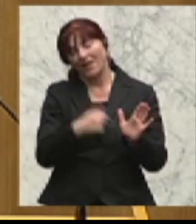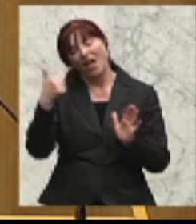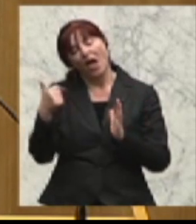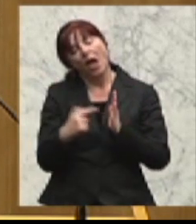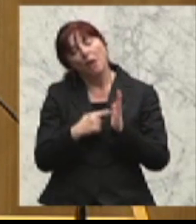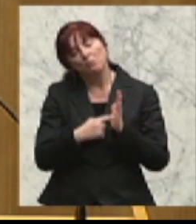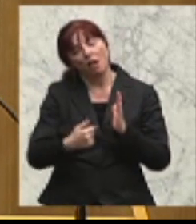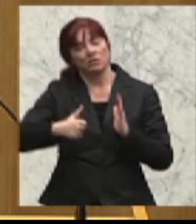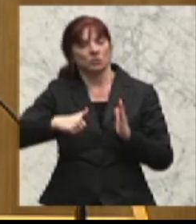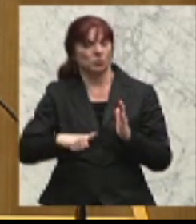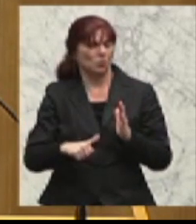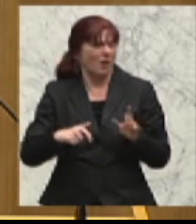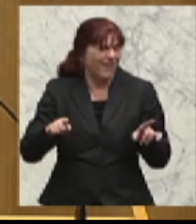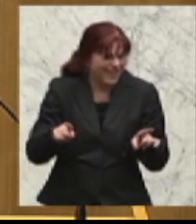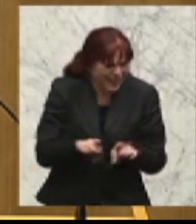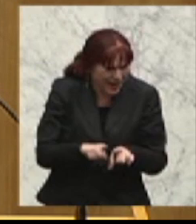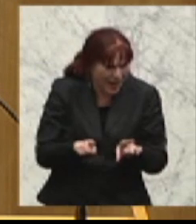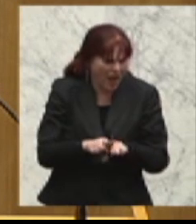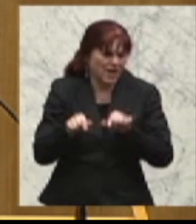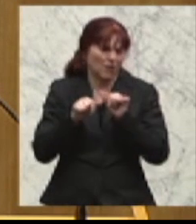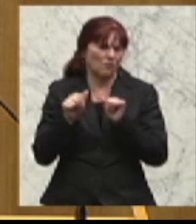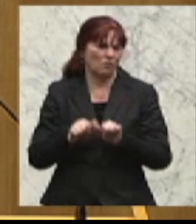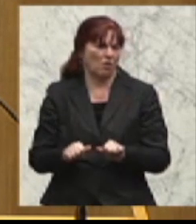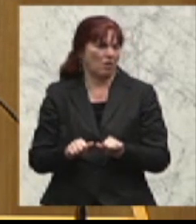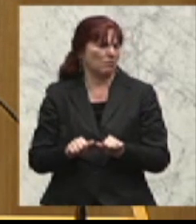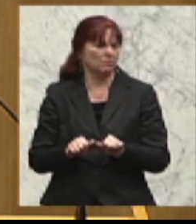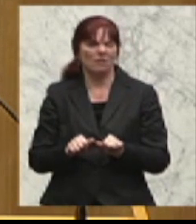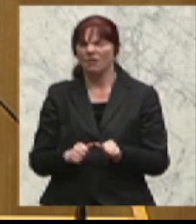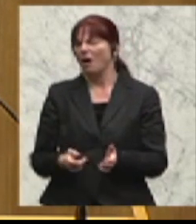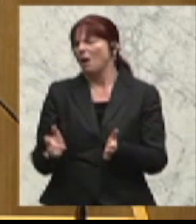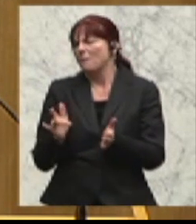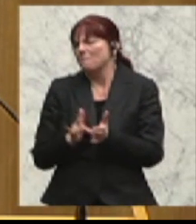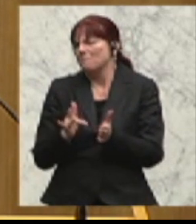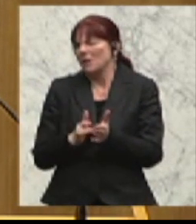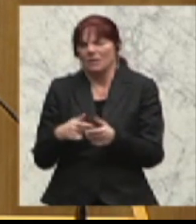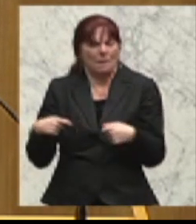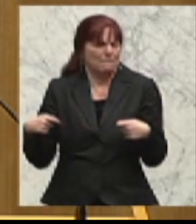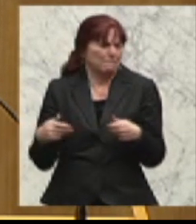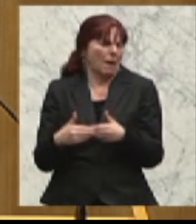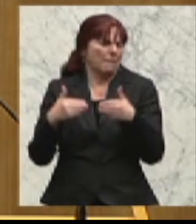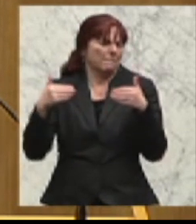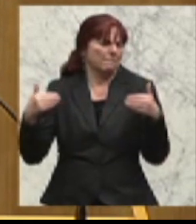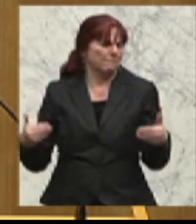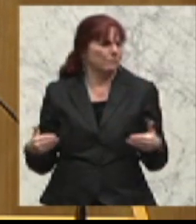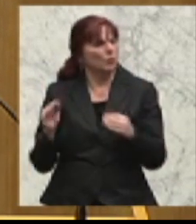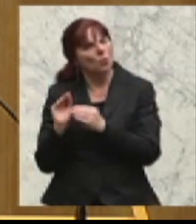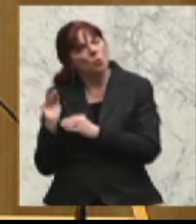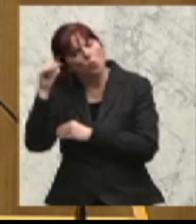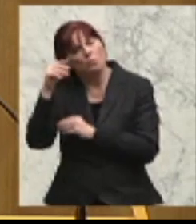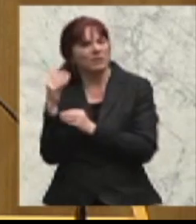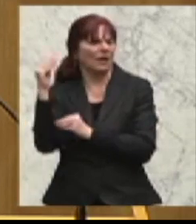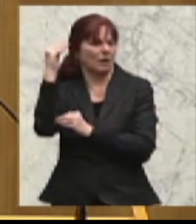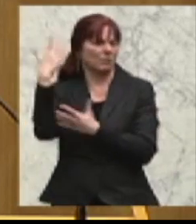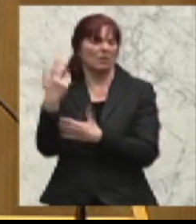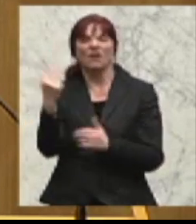mit völlig untauglichen, überschießenden Mitteln hier gegen den Berufsstand der Exekutive